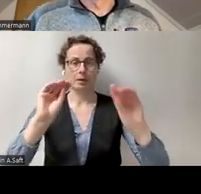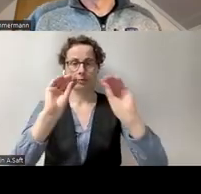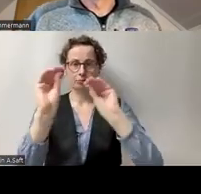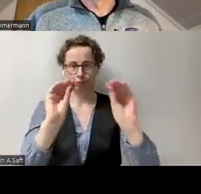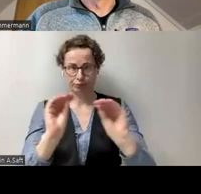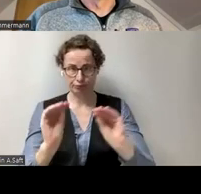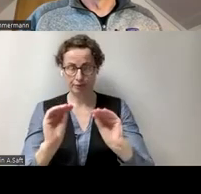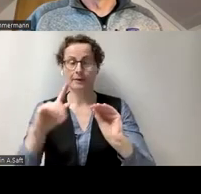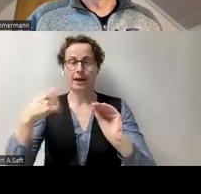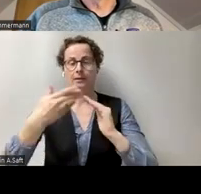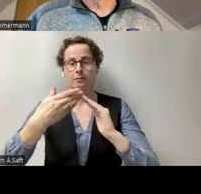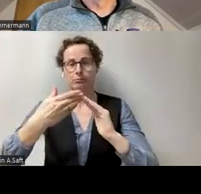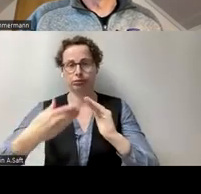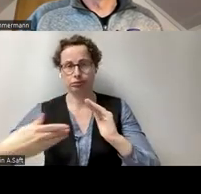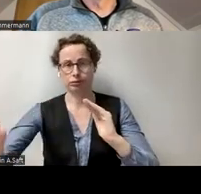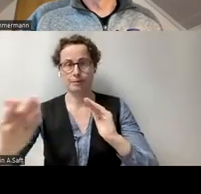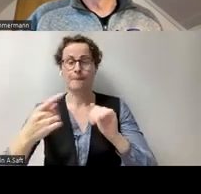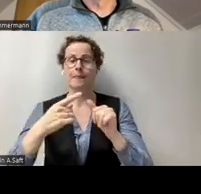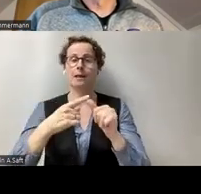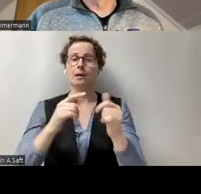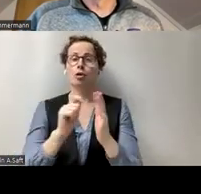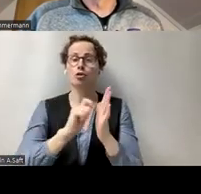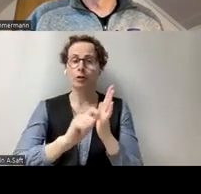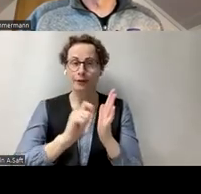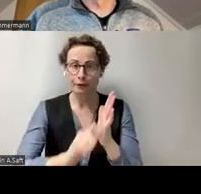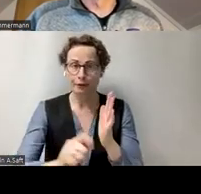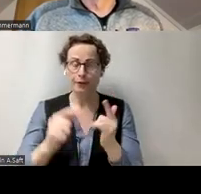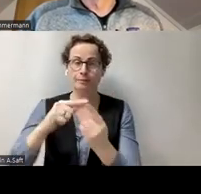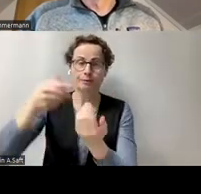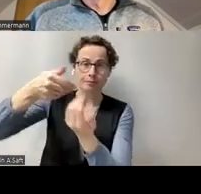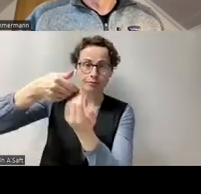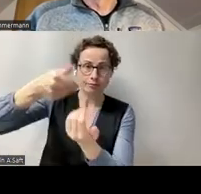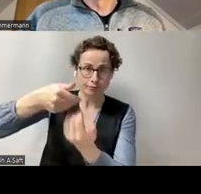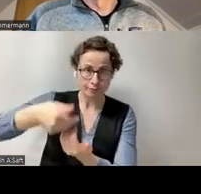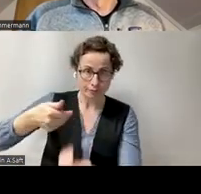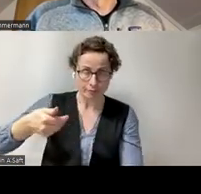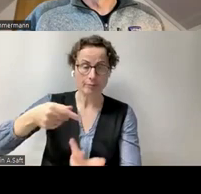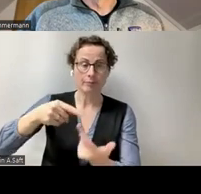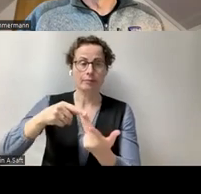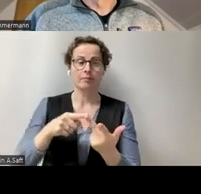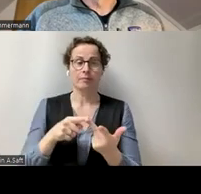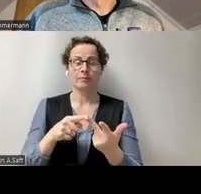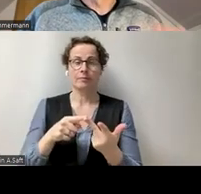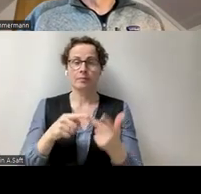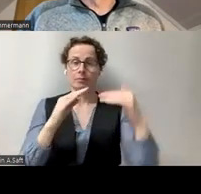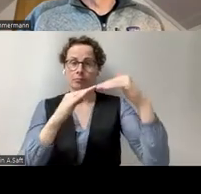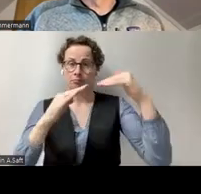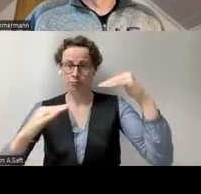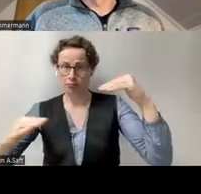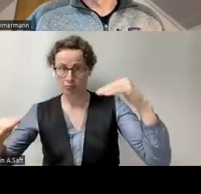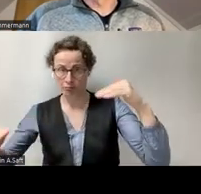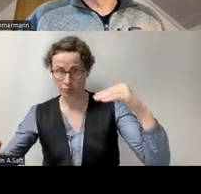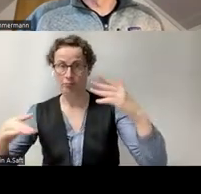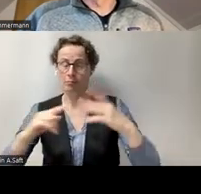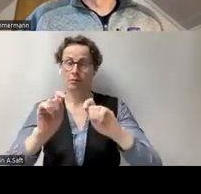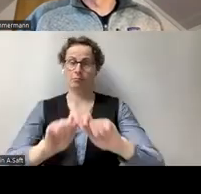wie die Schrift definieren, die Abstände definieren und das generelle